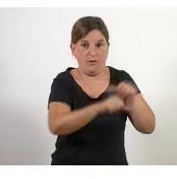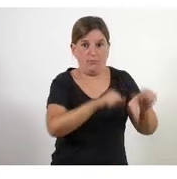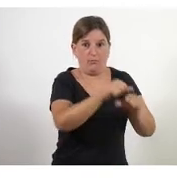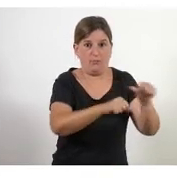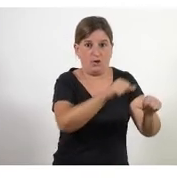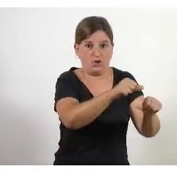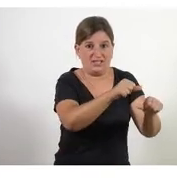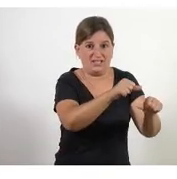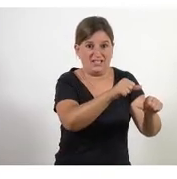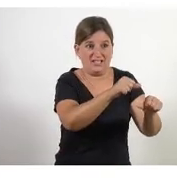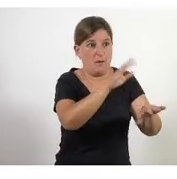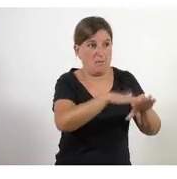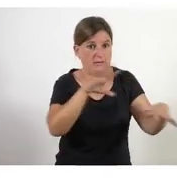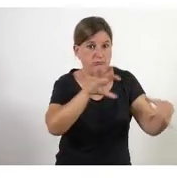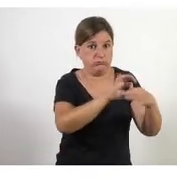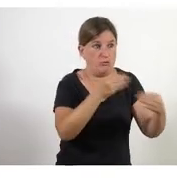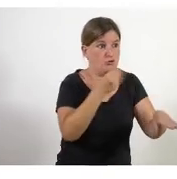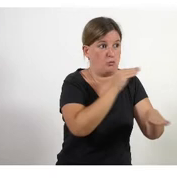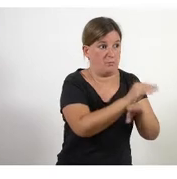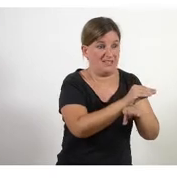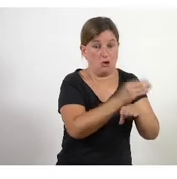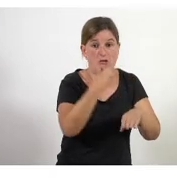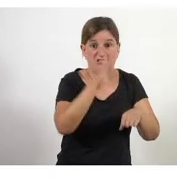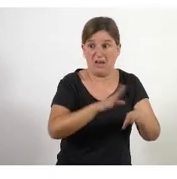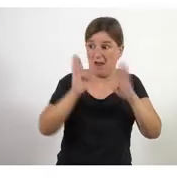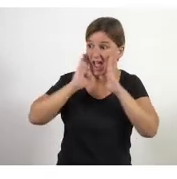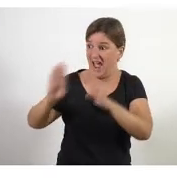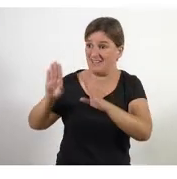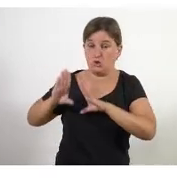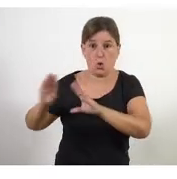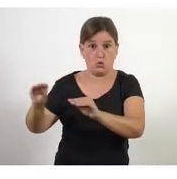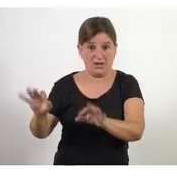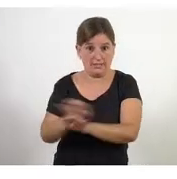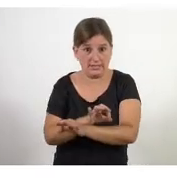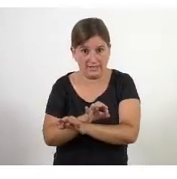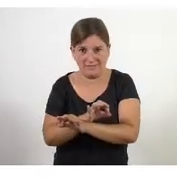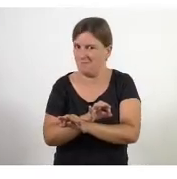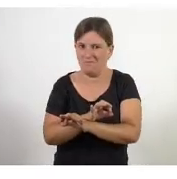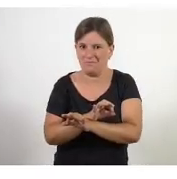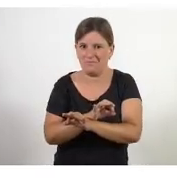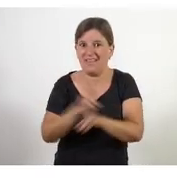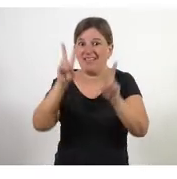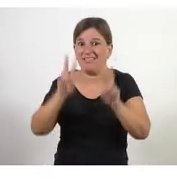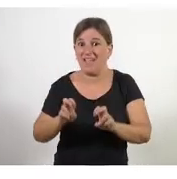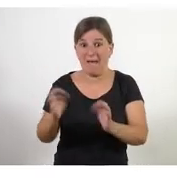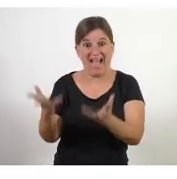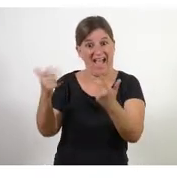procediment per complir amb una subvenció aquesta tensió amb el món ajai no succeeix tots